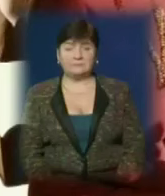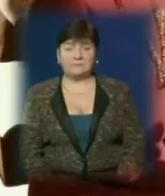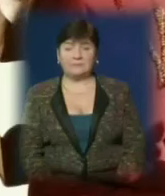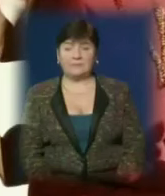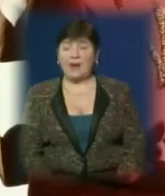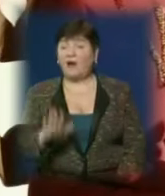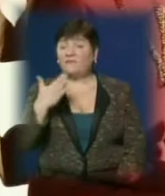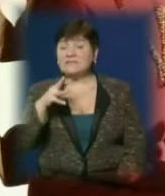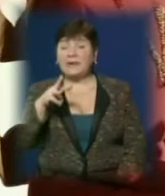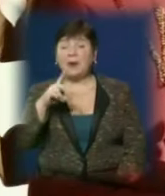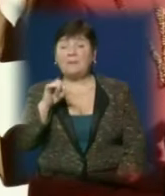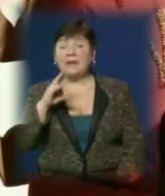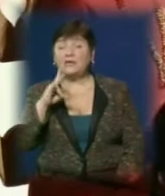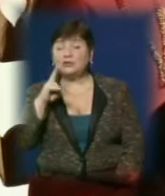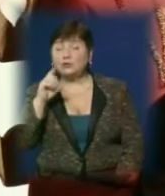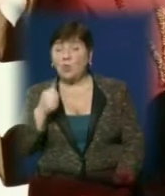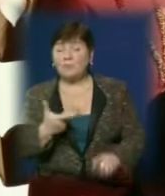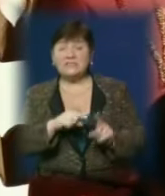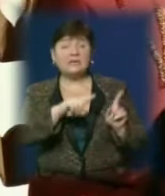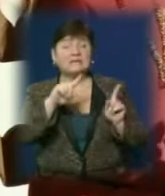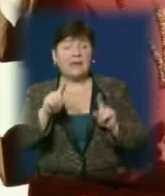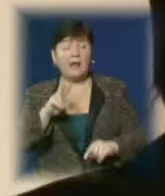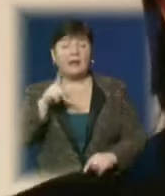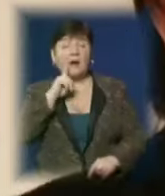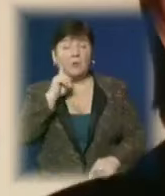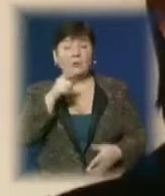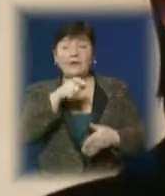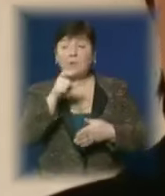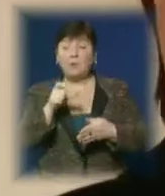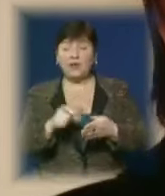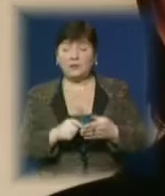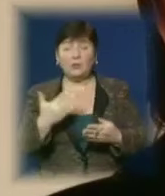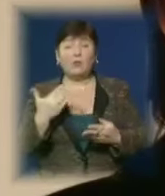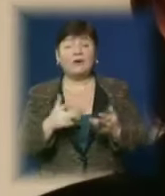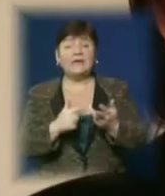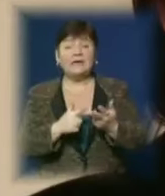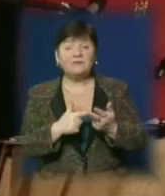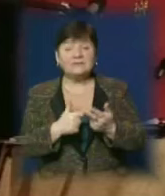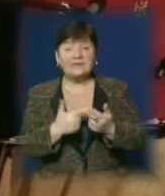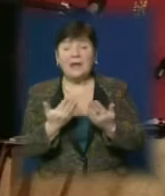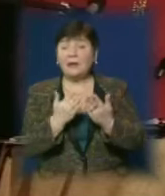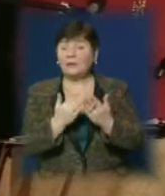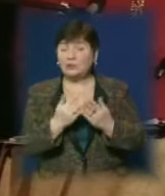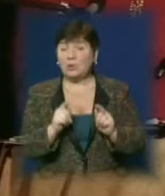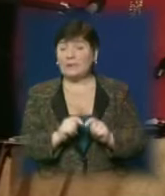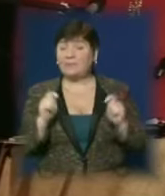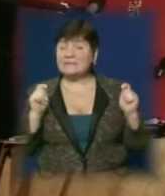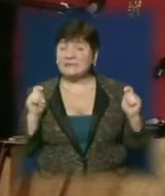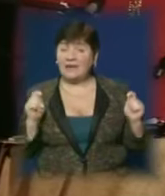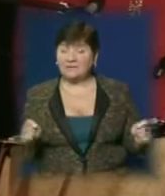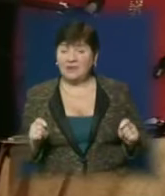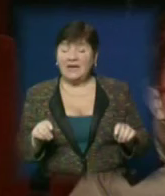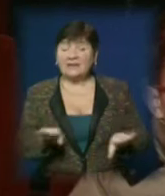Василь Малишко на Закарпатті більше знаний як молодий поет. У його здобутку кілька авторських книжок. На презентації дебютного